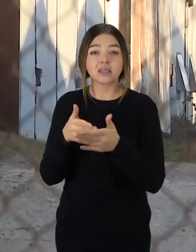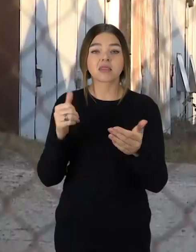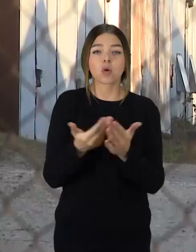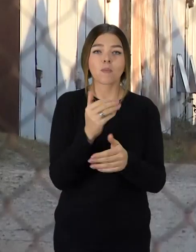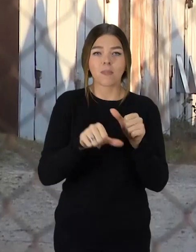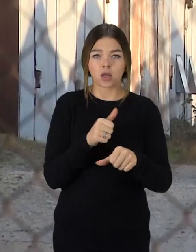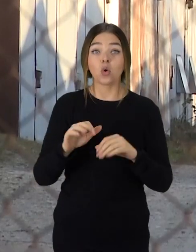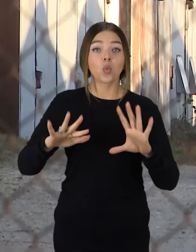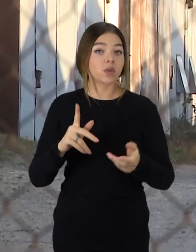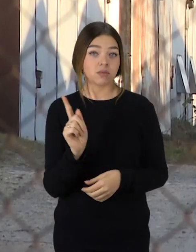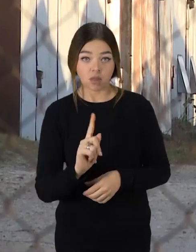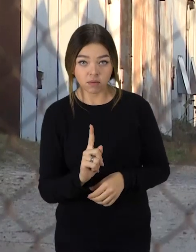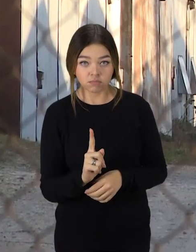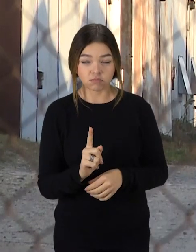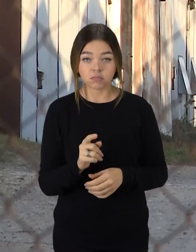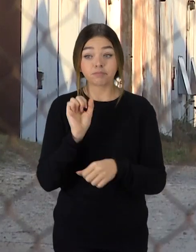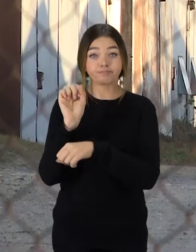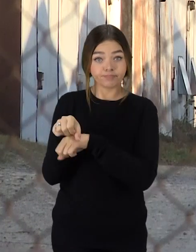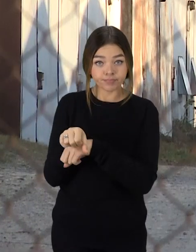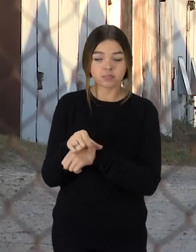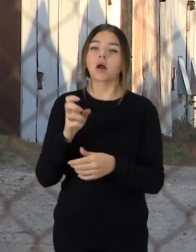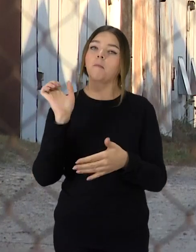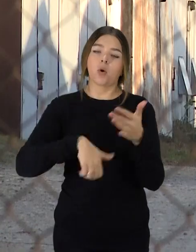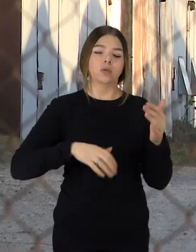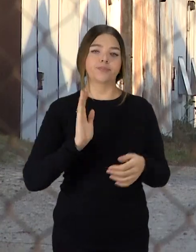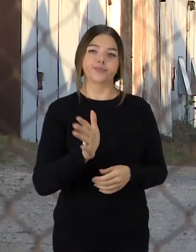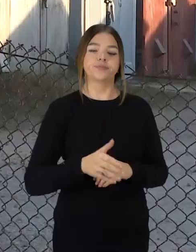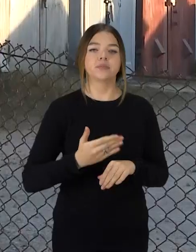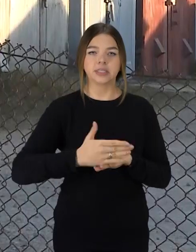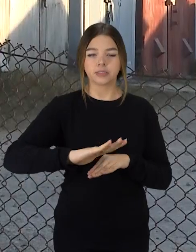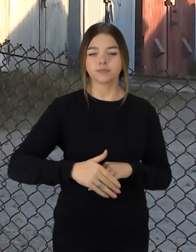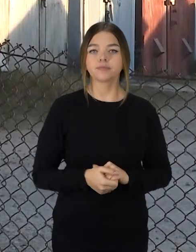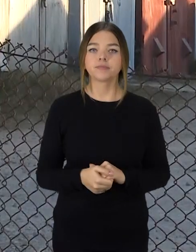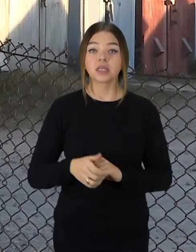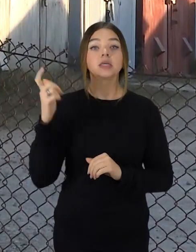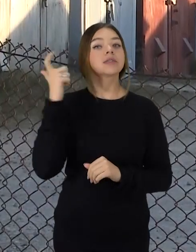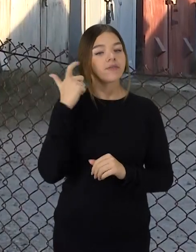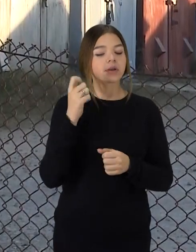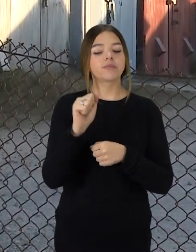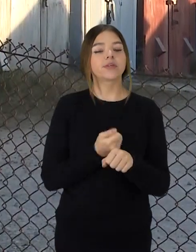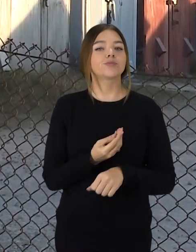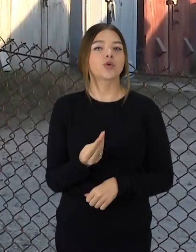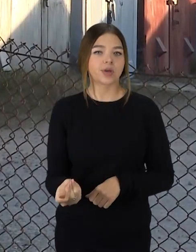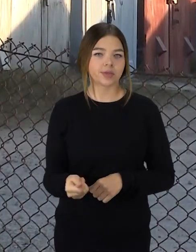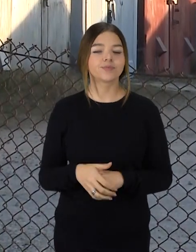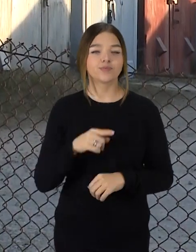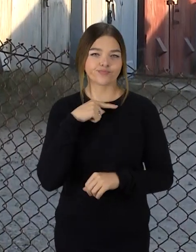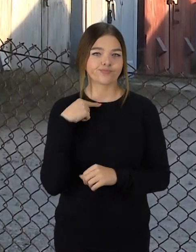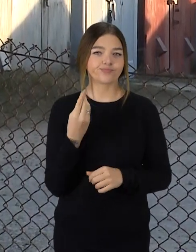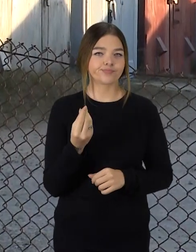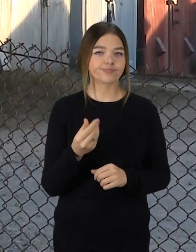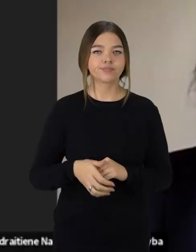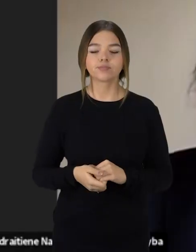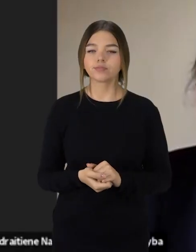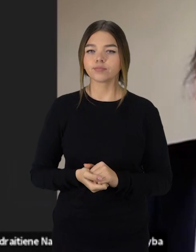Kitu atveju nacionalinės žemės tarnybos atstovai taikys administracinės baudas. Tas savininkams teks ženkliai paploninti savo piniginės.